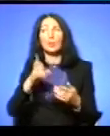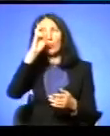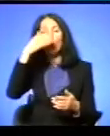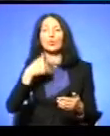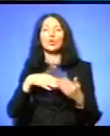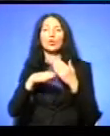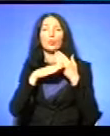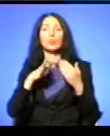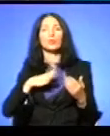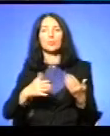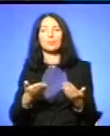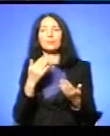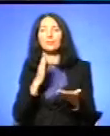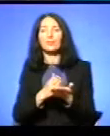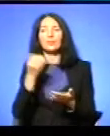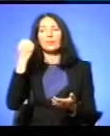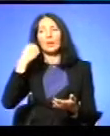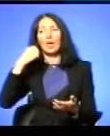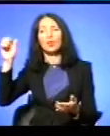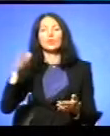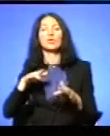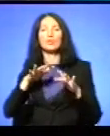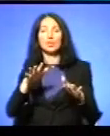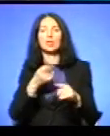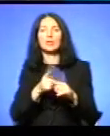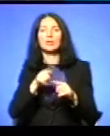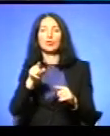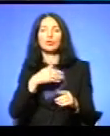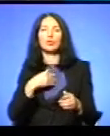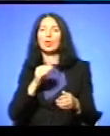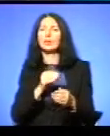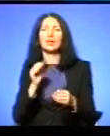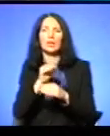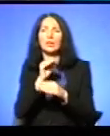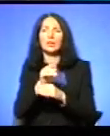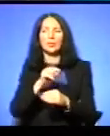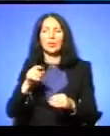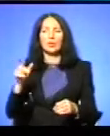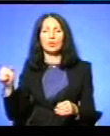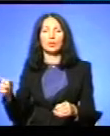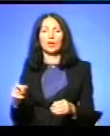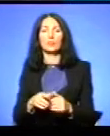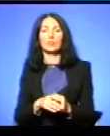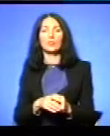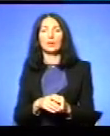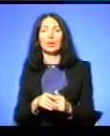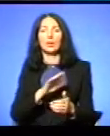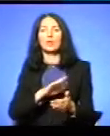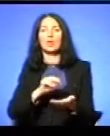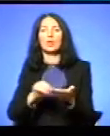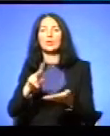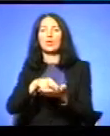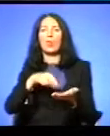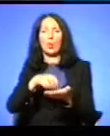Я кажу, якщо є геройські вчинки в моєї боку Це тільки те, що я не став стукачем І я не написав покаяльні заяви А решта все я захищав